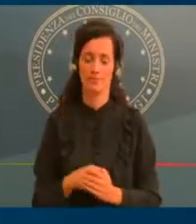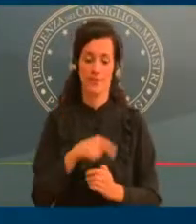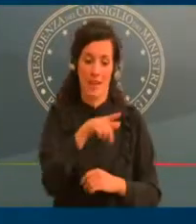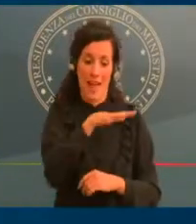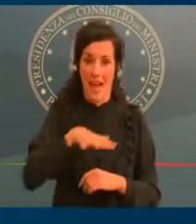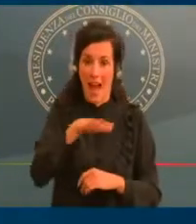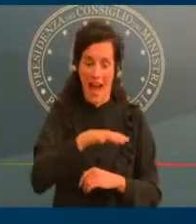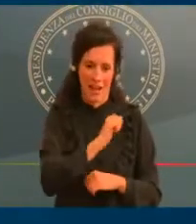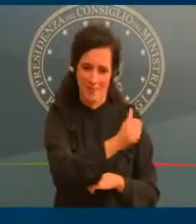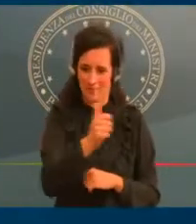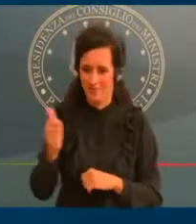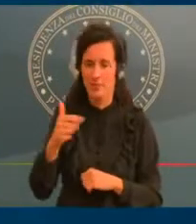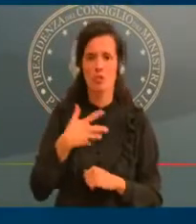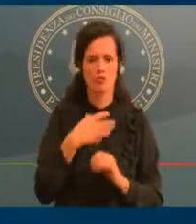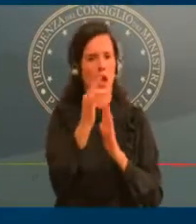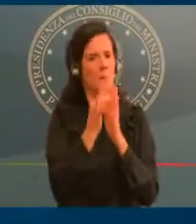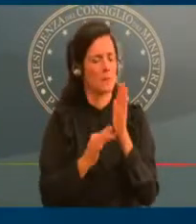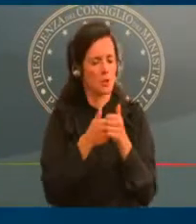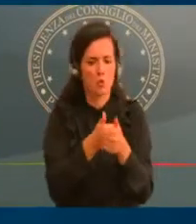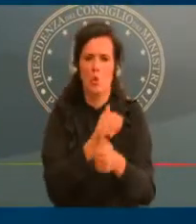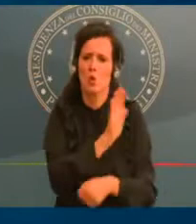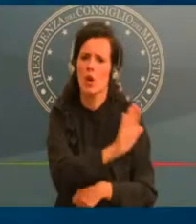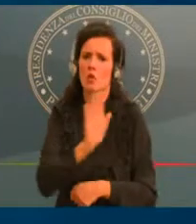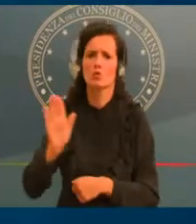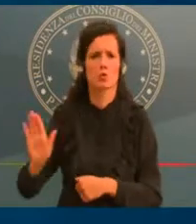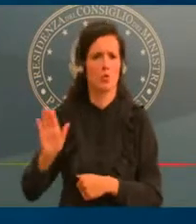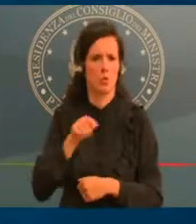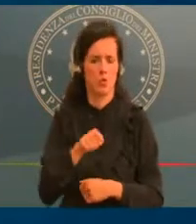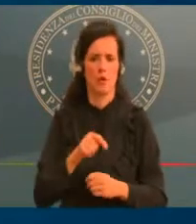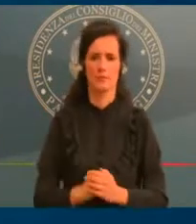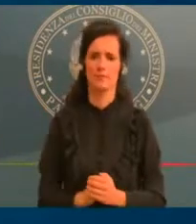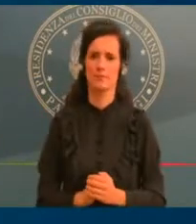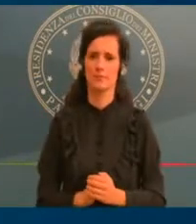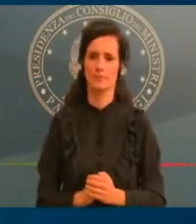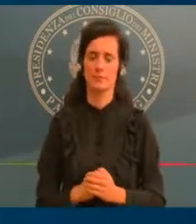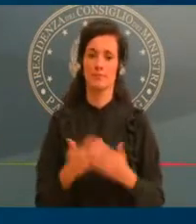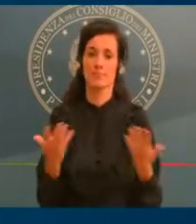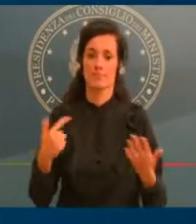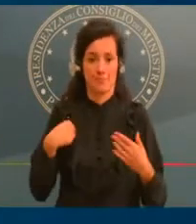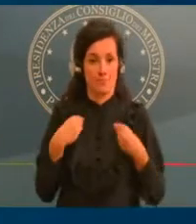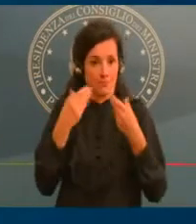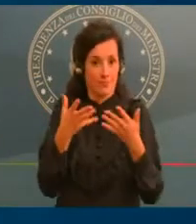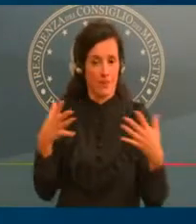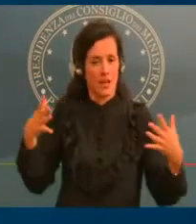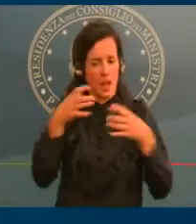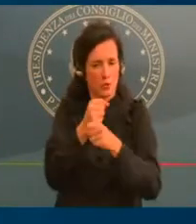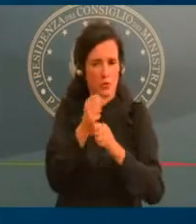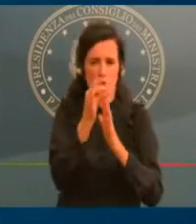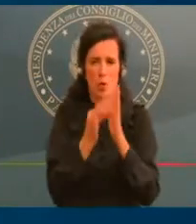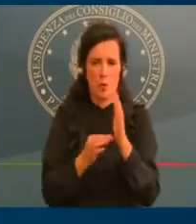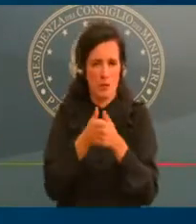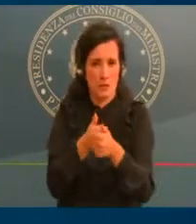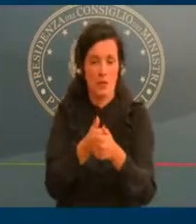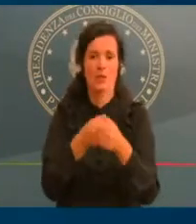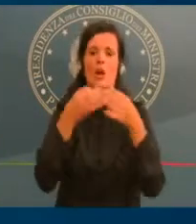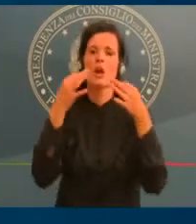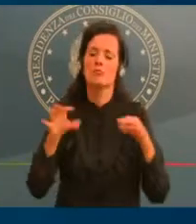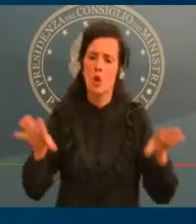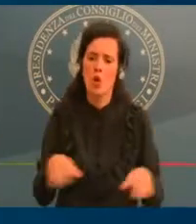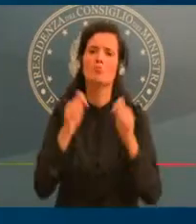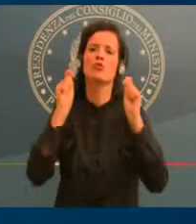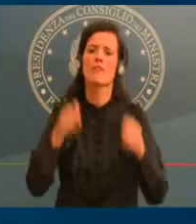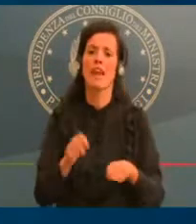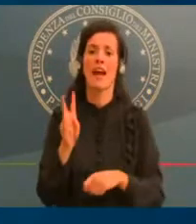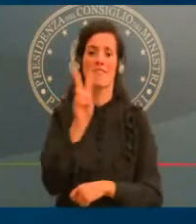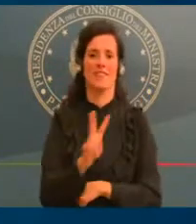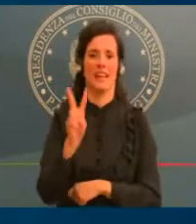entreranno in vigore venerdì, a partire da venerdì, perché abbiamo voluto, ho voluto, differire all'orientata